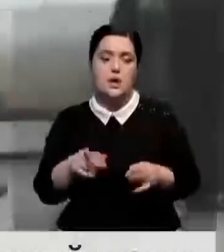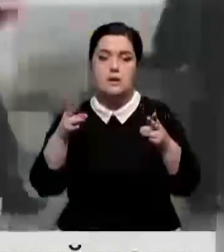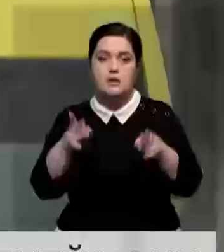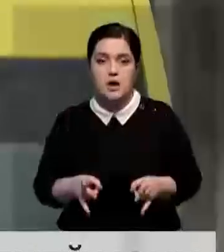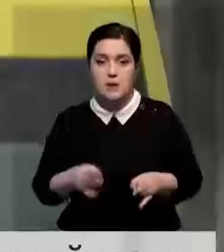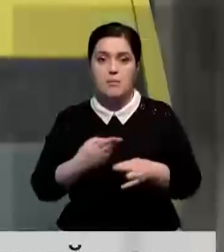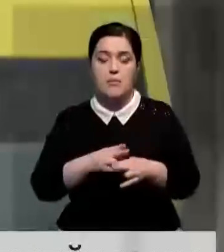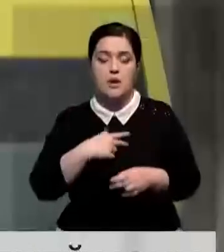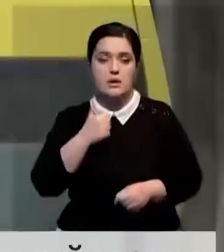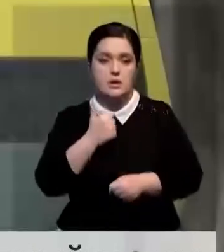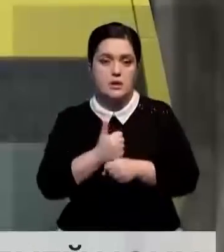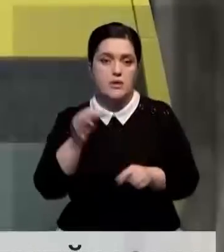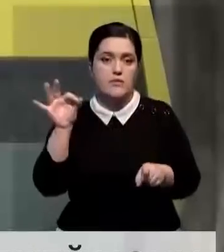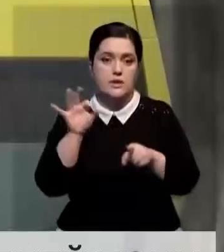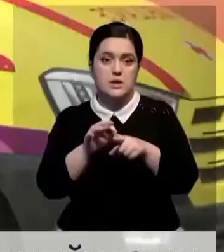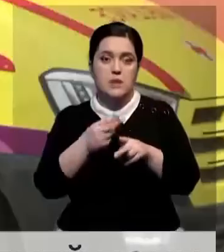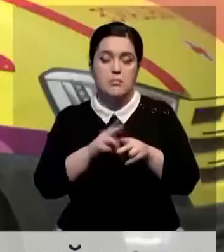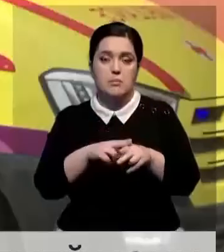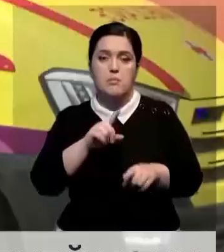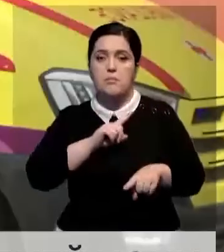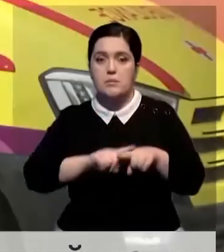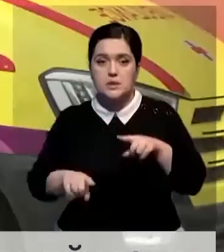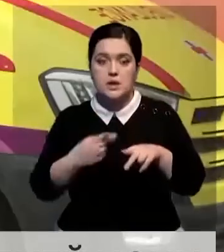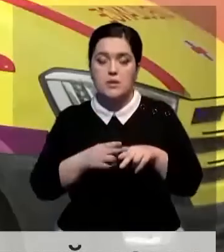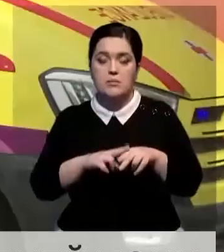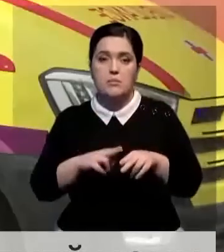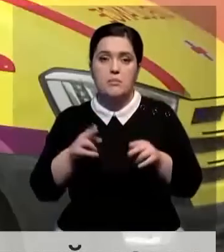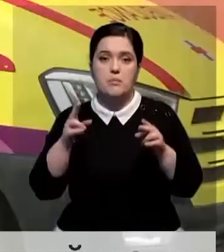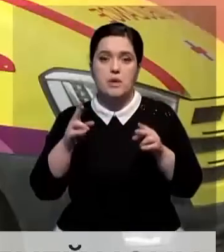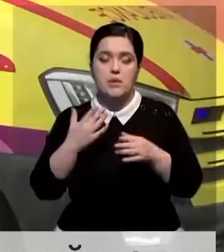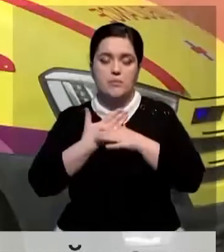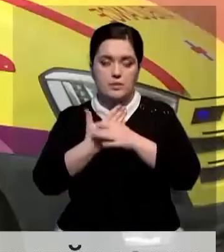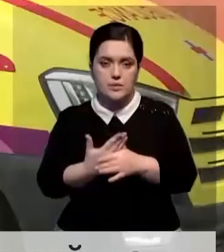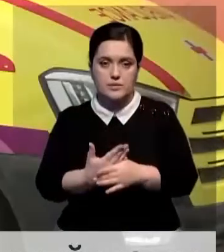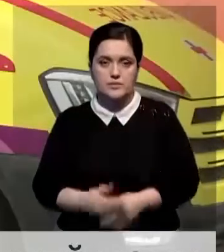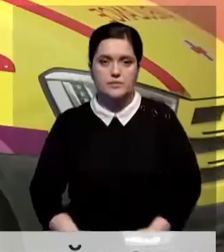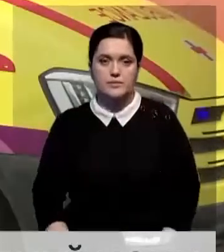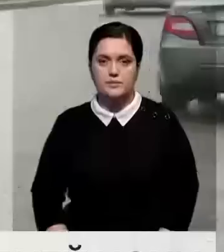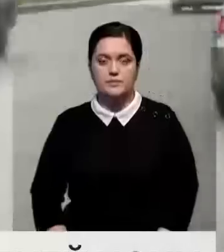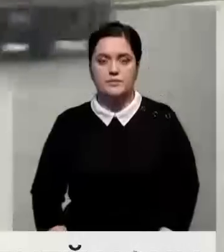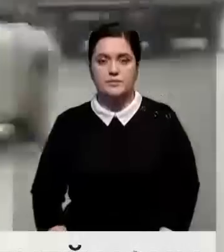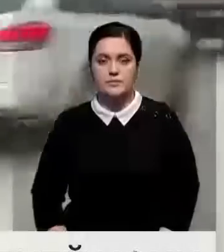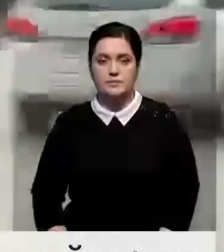пиротехники. Наша главная задача – как можно быстрее прибыть на место происшествия и оказать помощь пострадавшим.